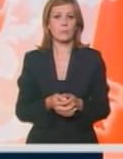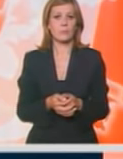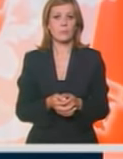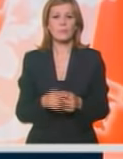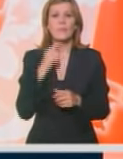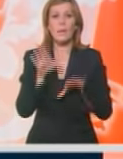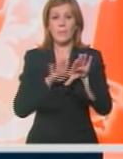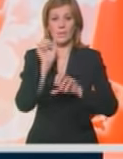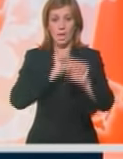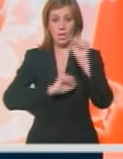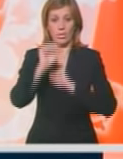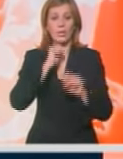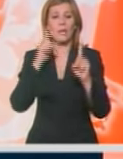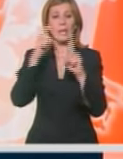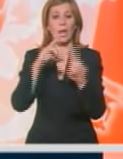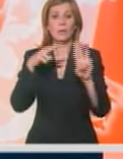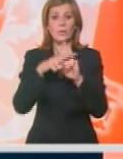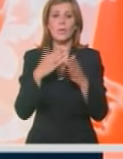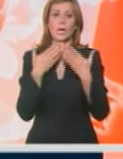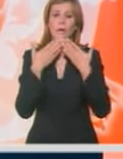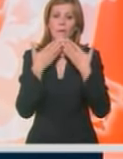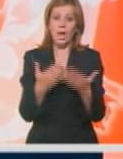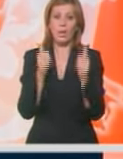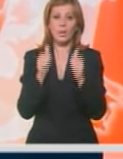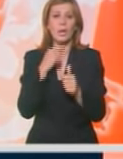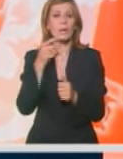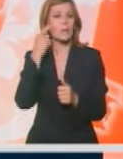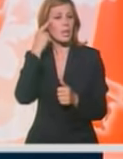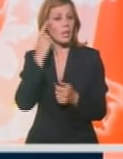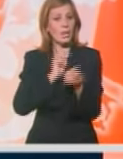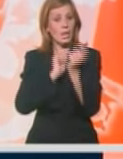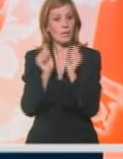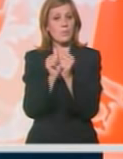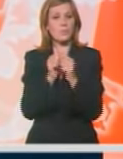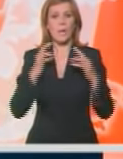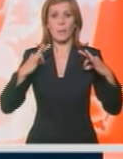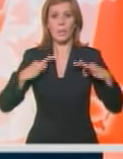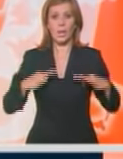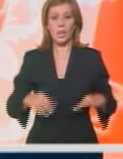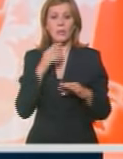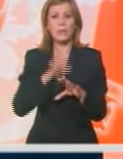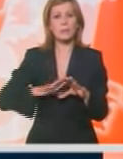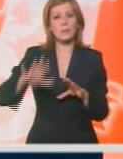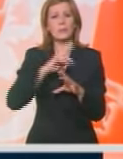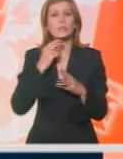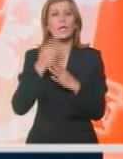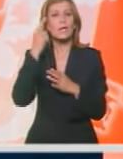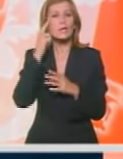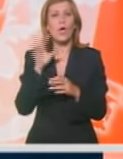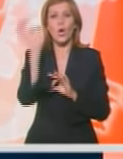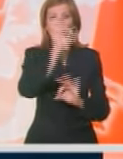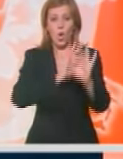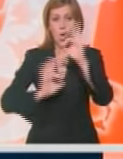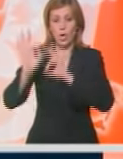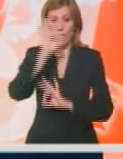Ministar odbrane Dragan Šudanovac zahvalio je danas u Bekingu u razgovoru sa predsednikom Svekineskog narodnog kongresa,